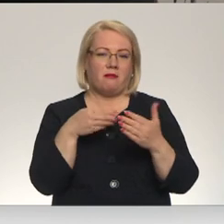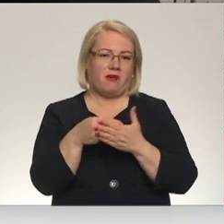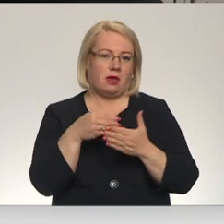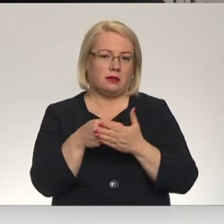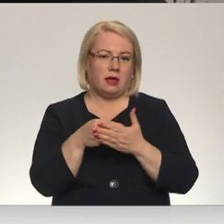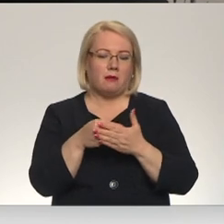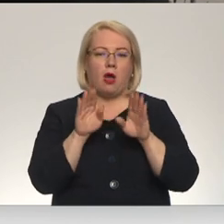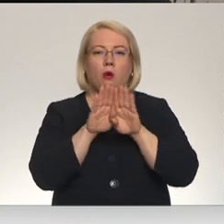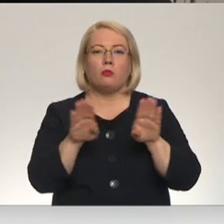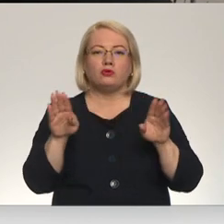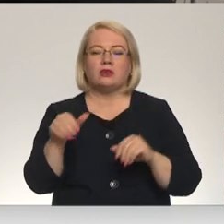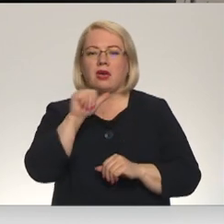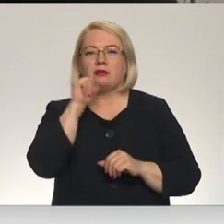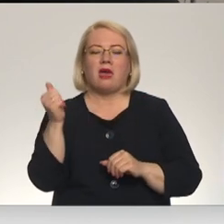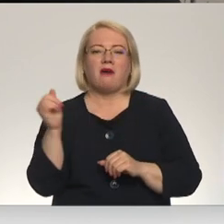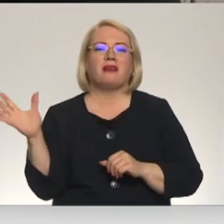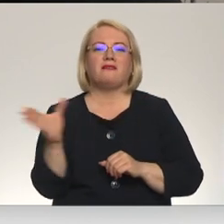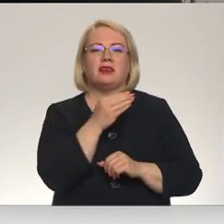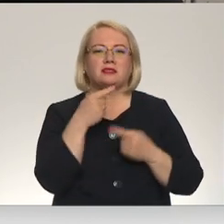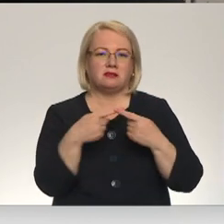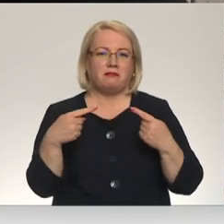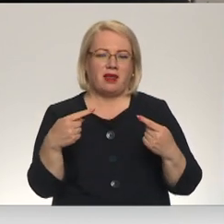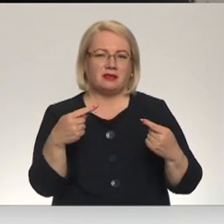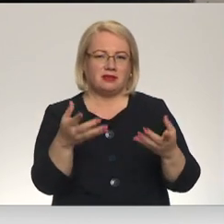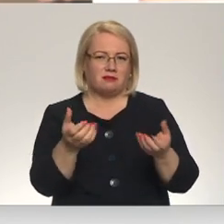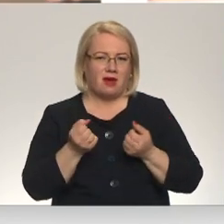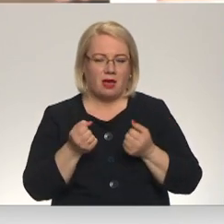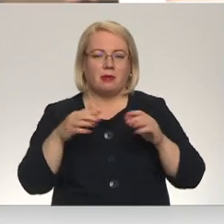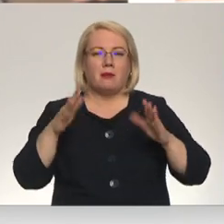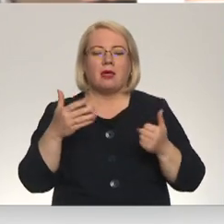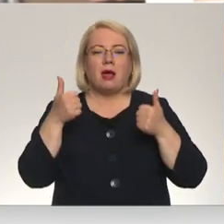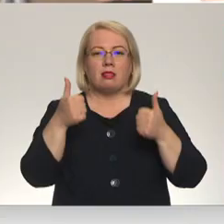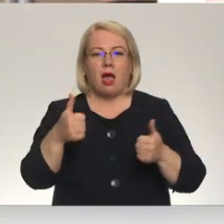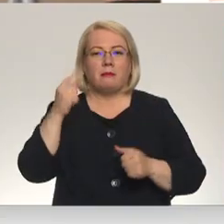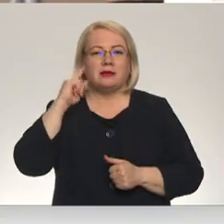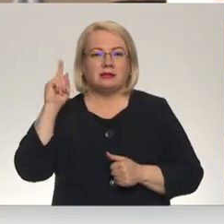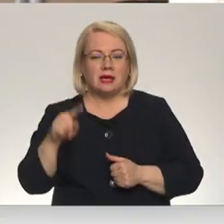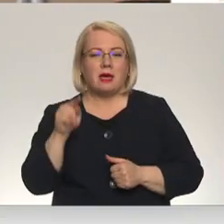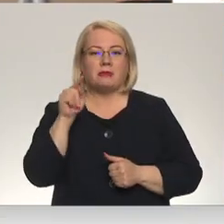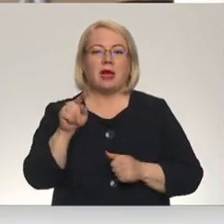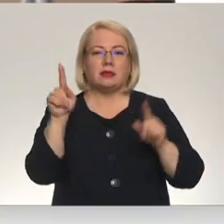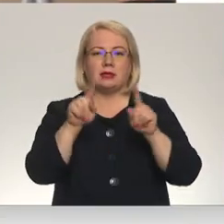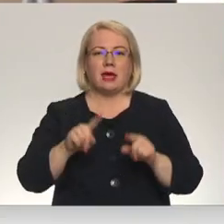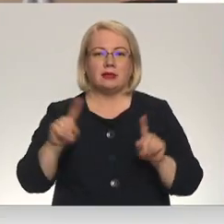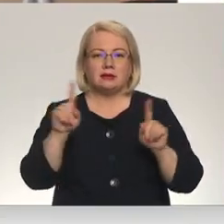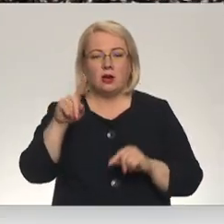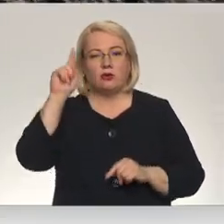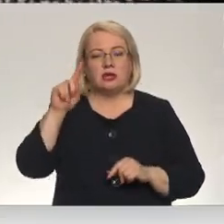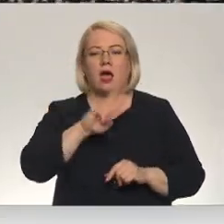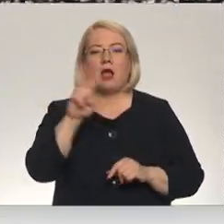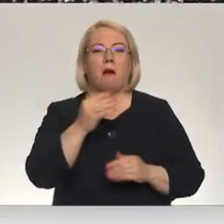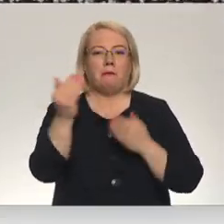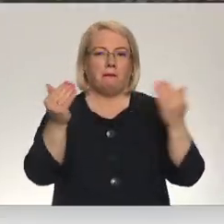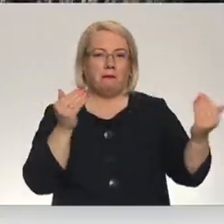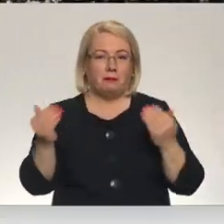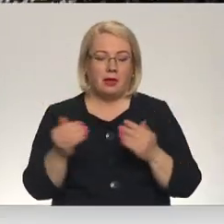muzeja nespēja akumulēt filnīgi visu, bet ir labi, ka mēs zinām, ka tādas lietas ir, un labi, ka mēs zinām, kam viņas sežot. Līdz